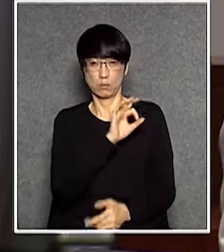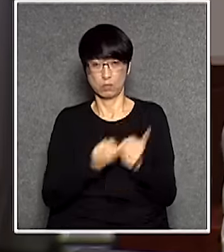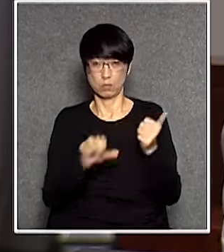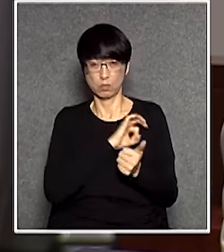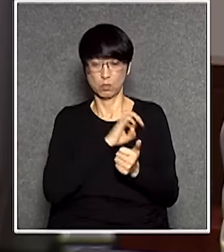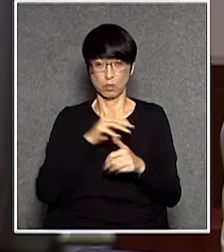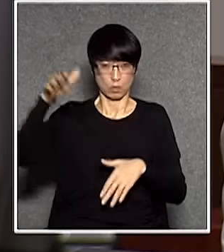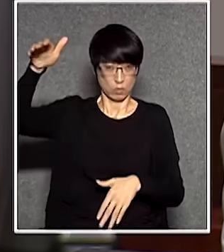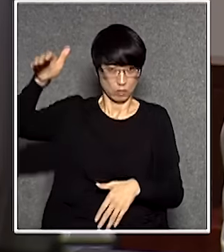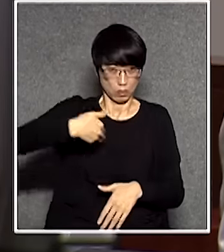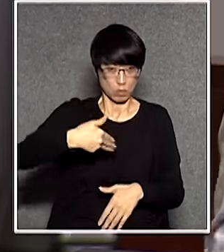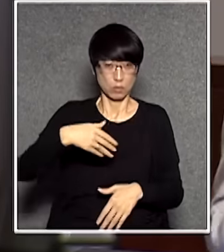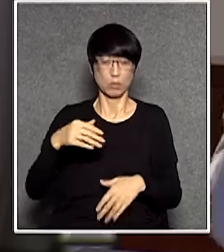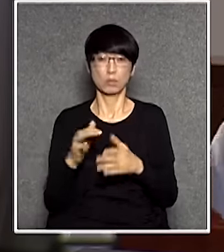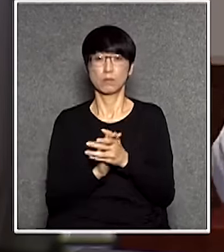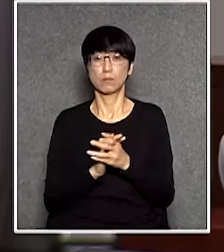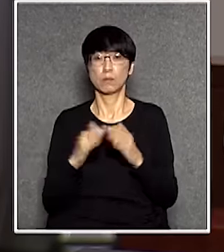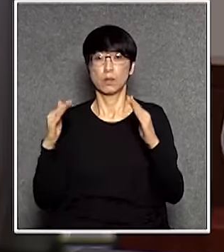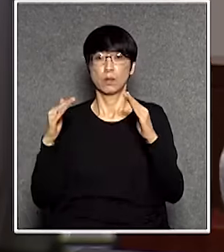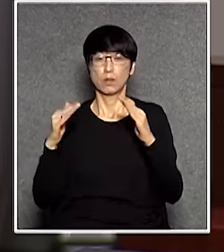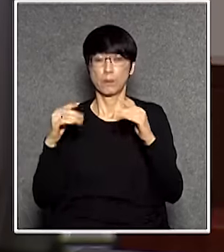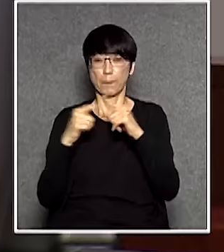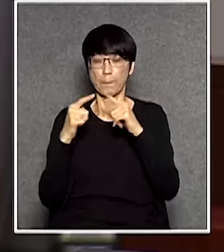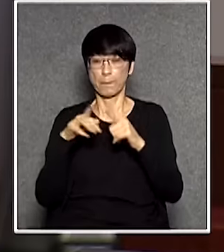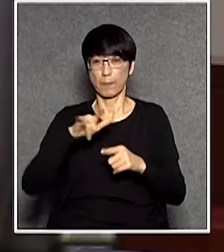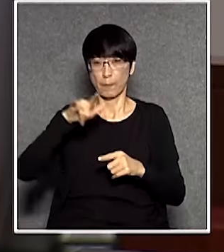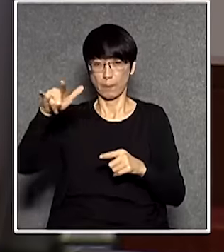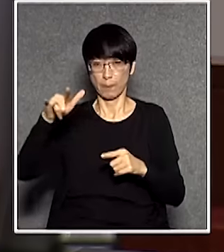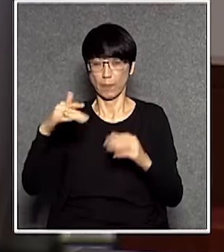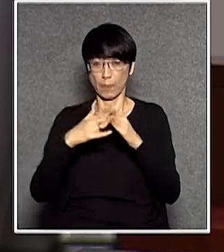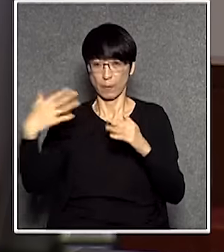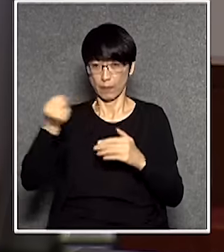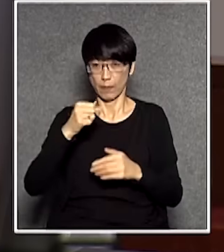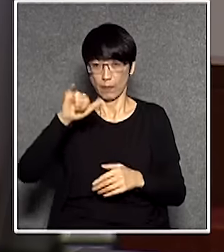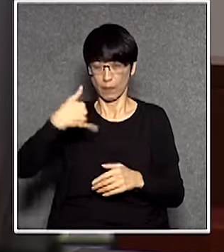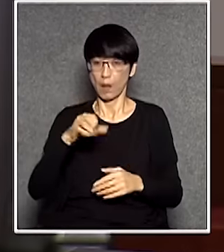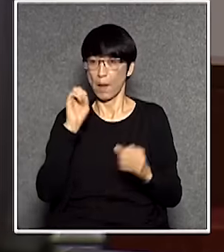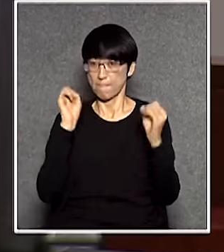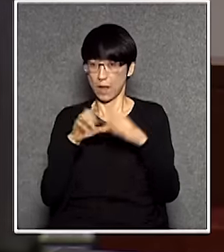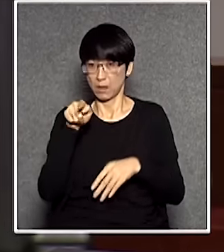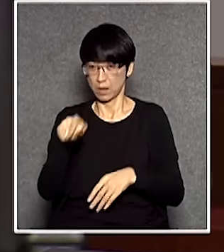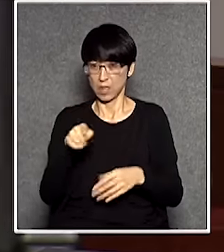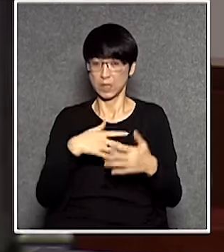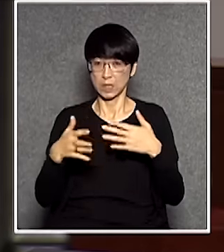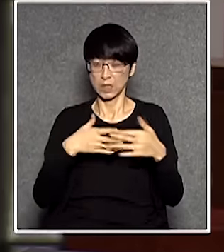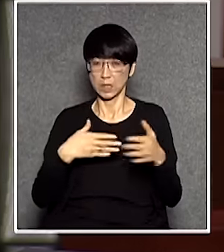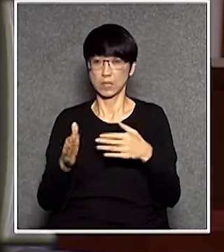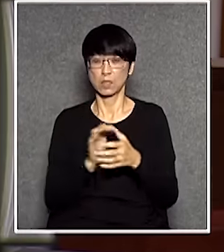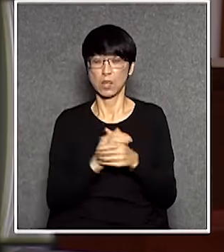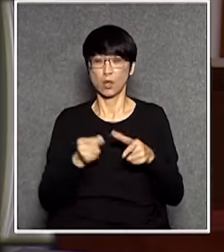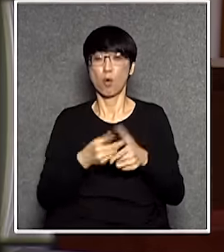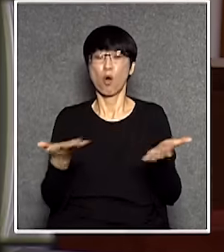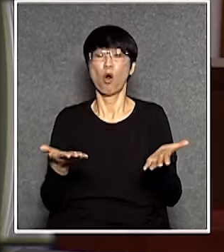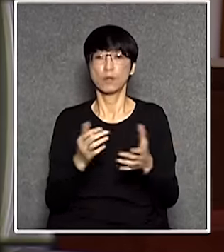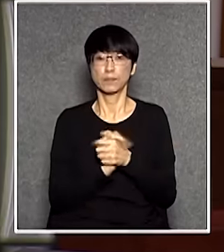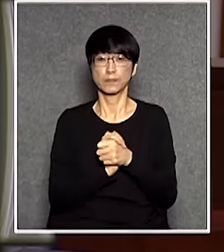召這個民航處處長來我們再開一次公開聆訊問清楚這件事但是